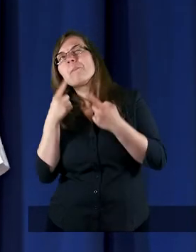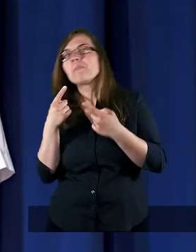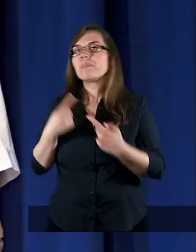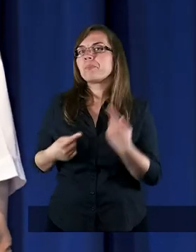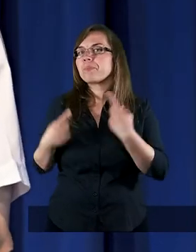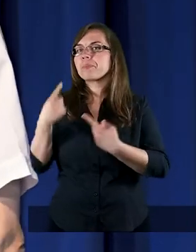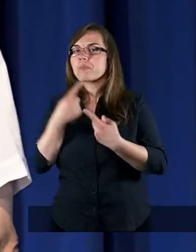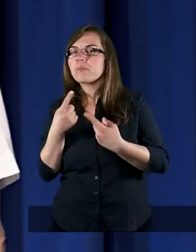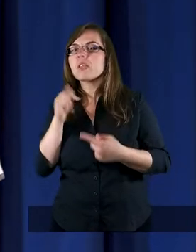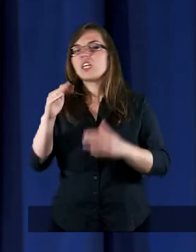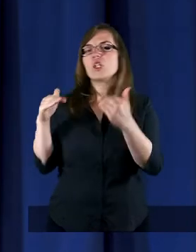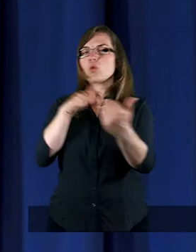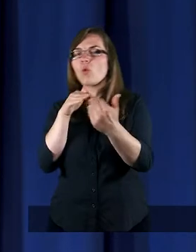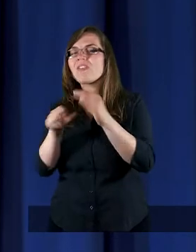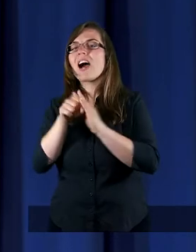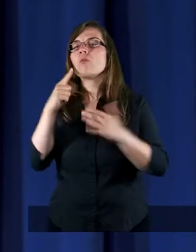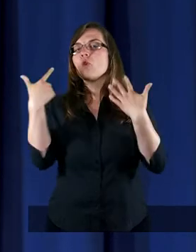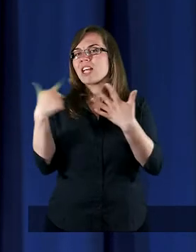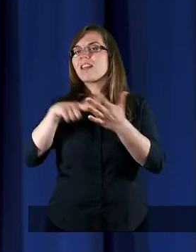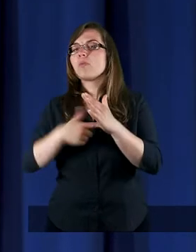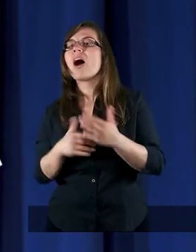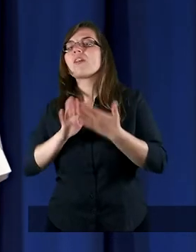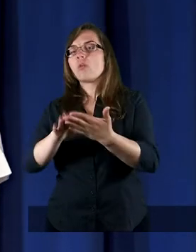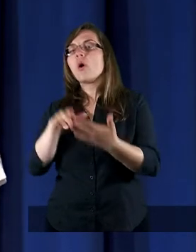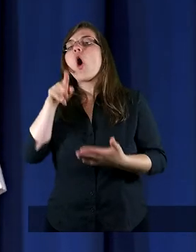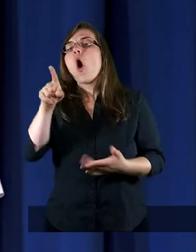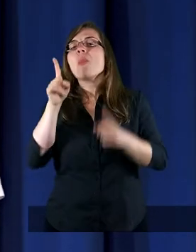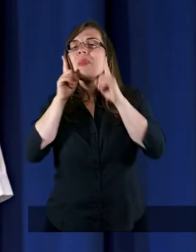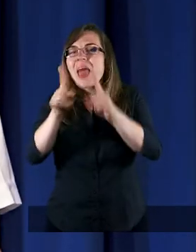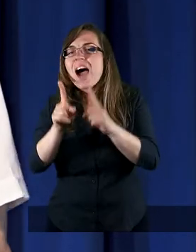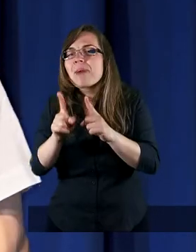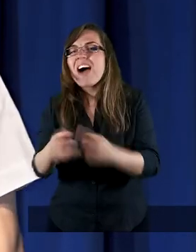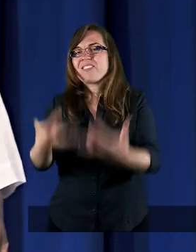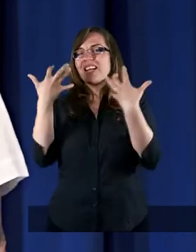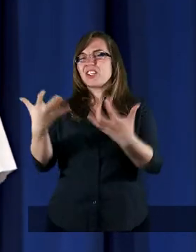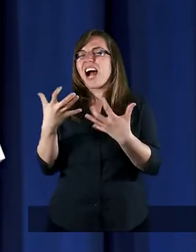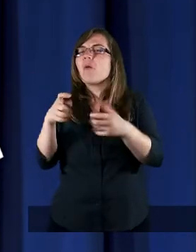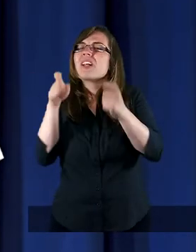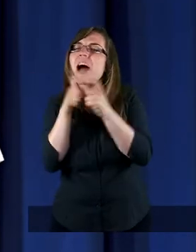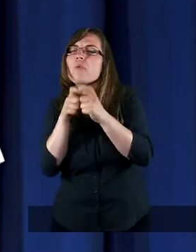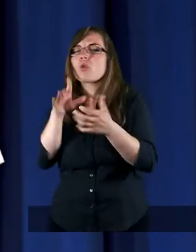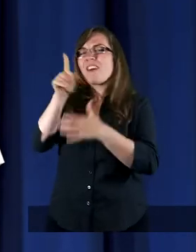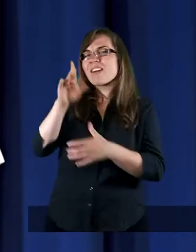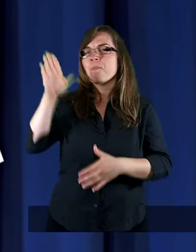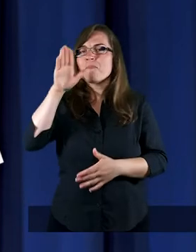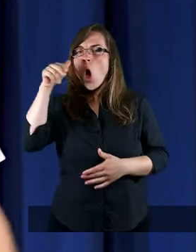i wyrównał do siedmiu. On naprawdę chciał zapunktować w oczach Chrystusa.